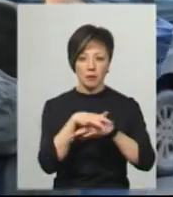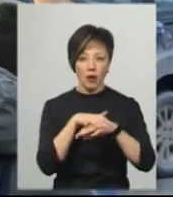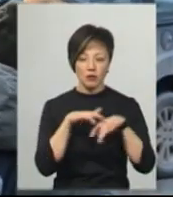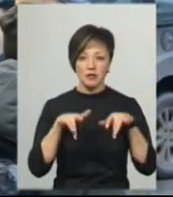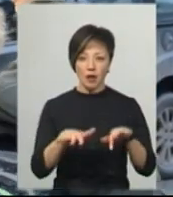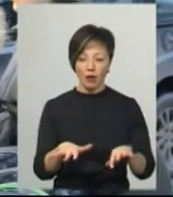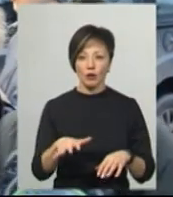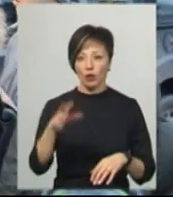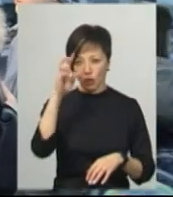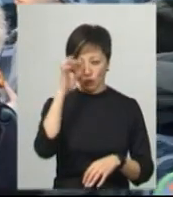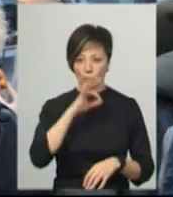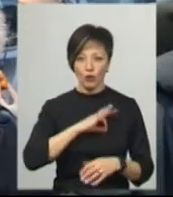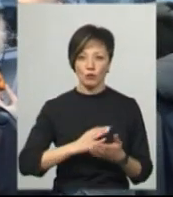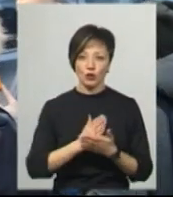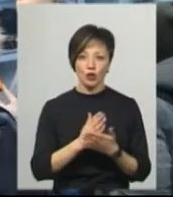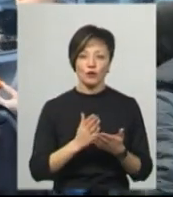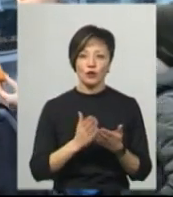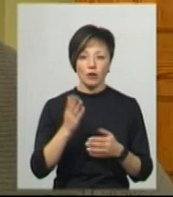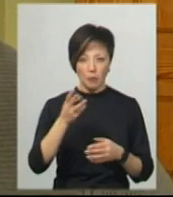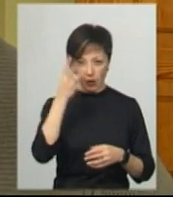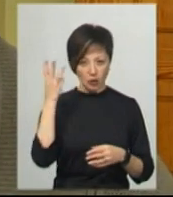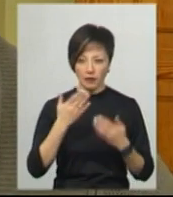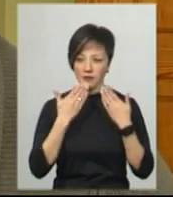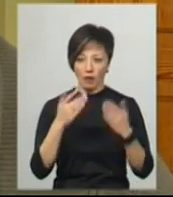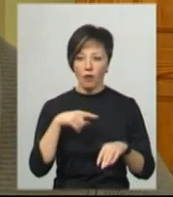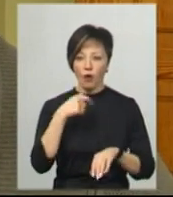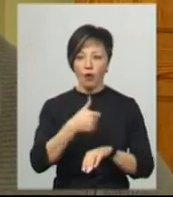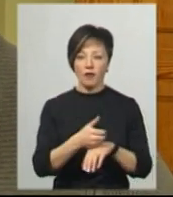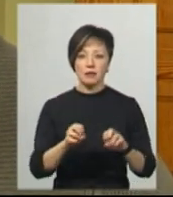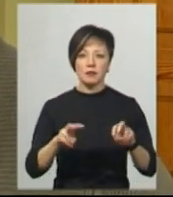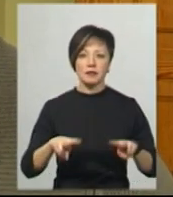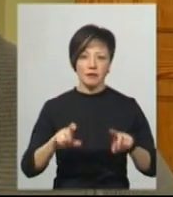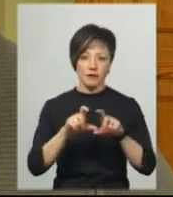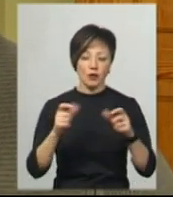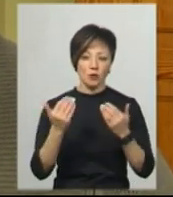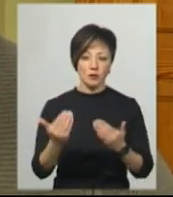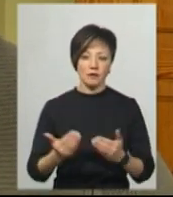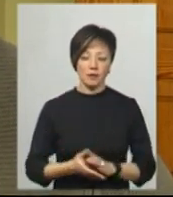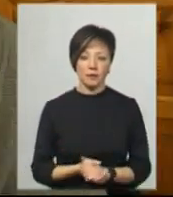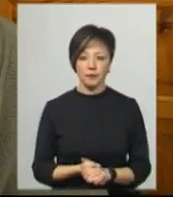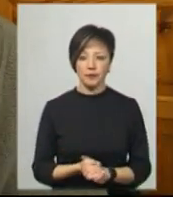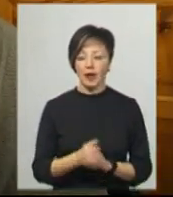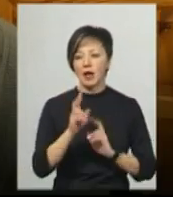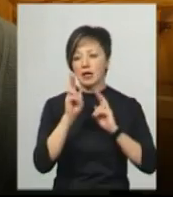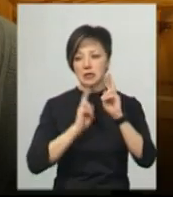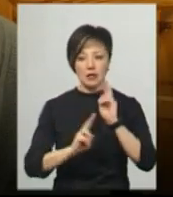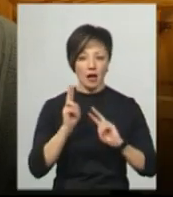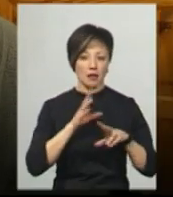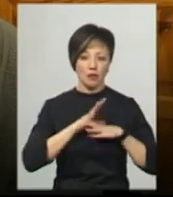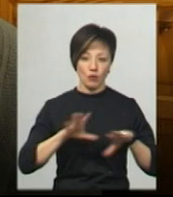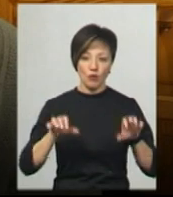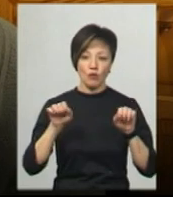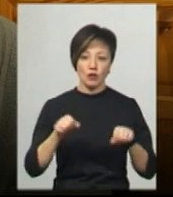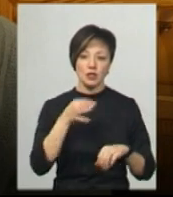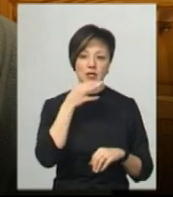Держпродспоживслужби Хмельниччини не зверталися. Про це говорить головний спеціаліст відомства Тетяна Лис. Скарг не було, тому можна сказати,